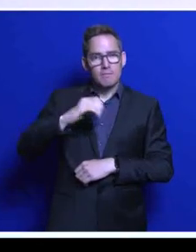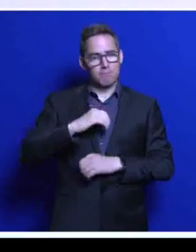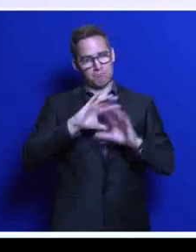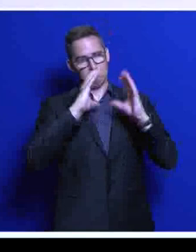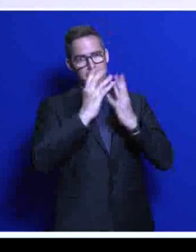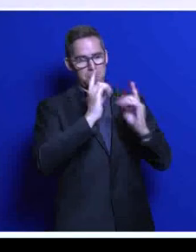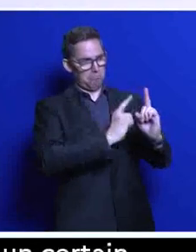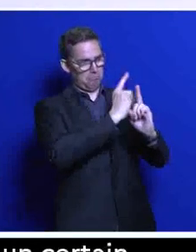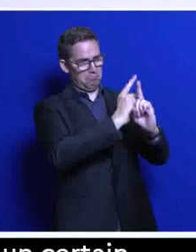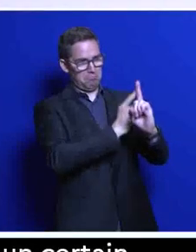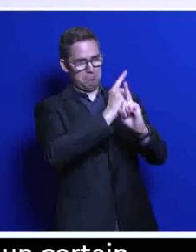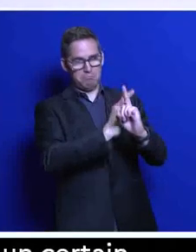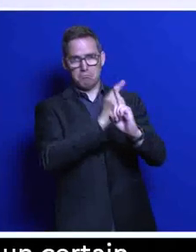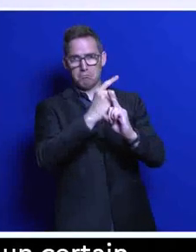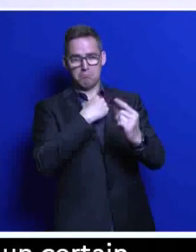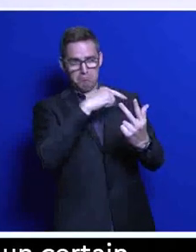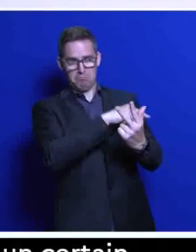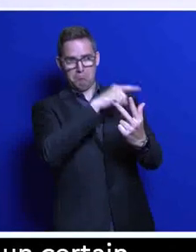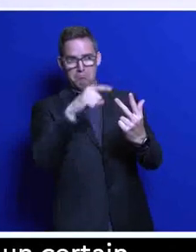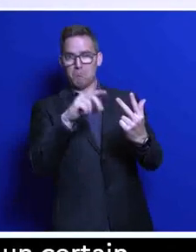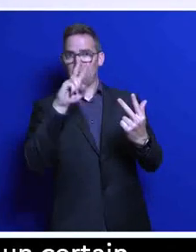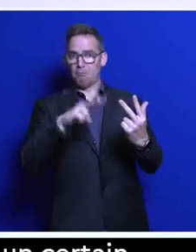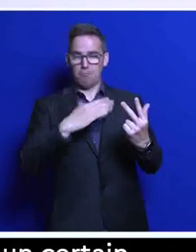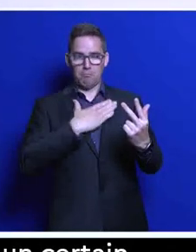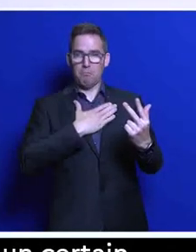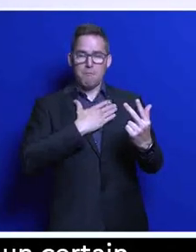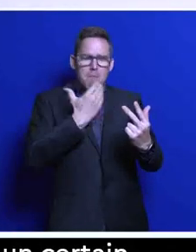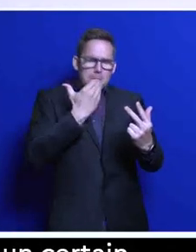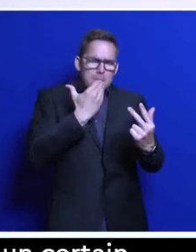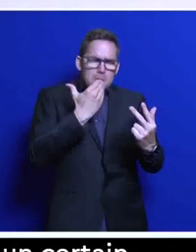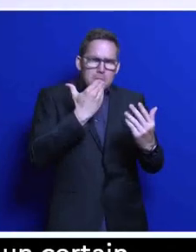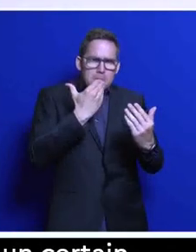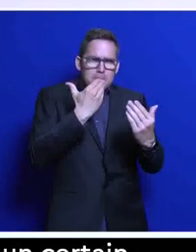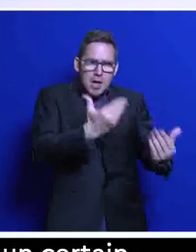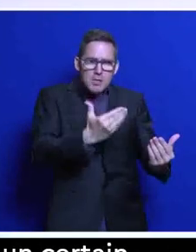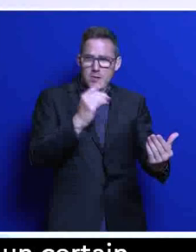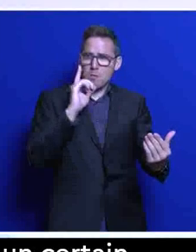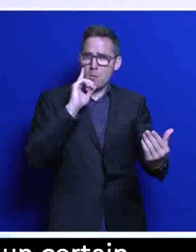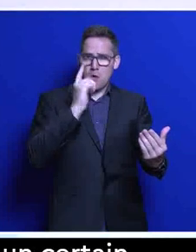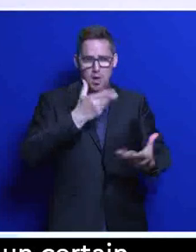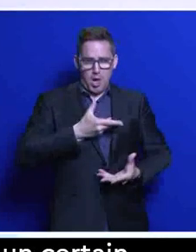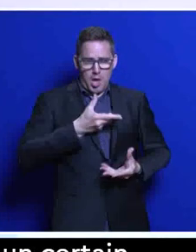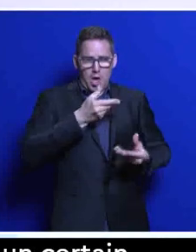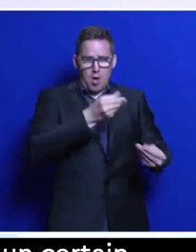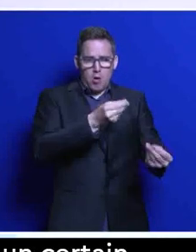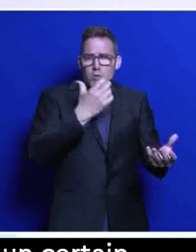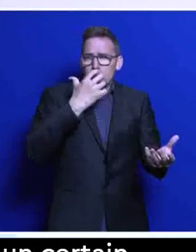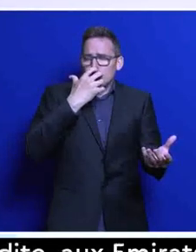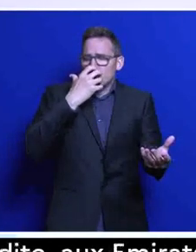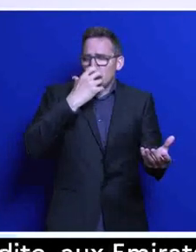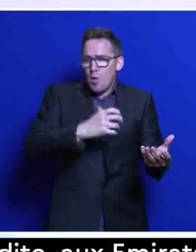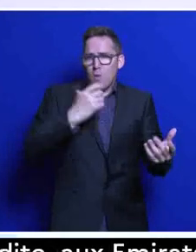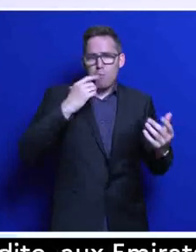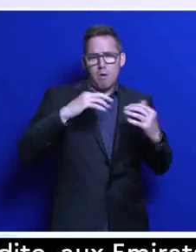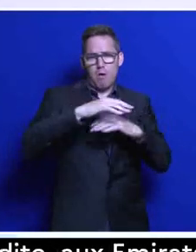représentants de ces trois États, à nouveau, mes remerciements pour l'accueil très chaleureux qui m'a été réservé et